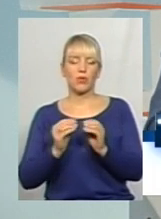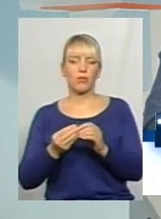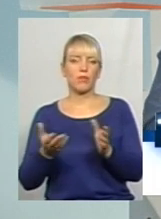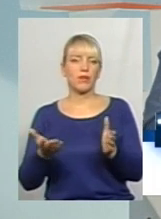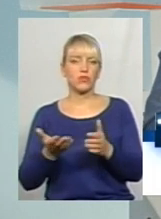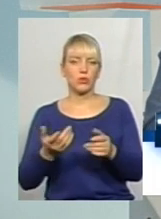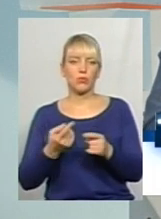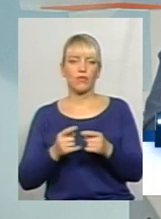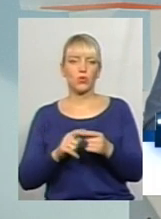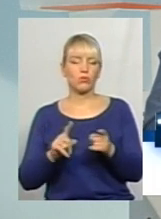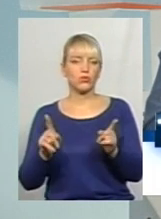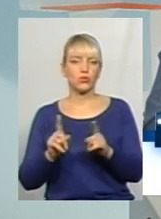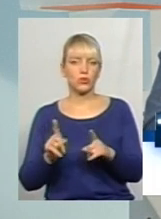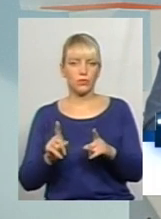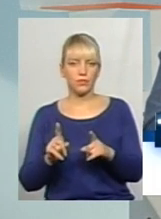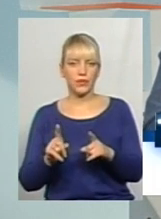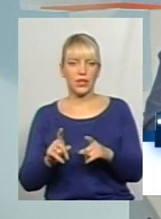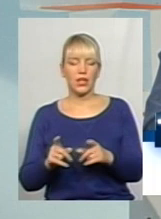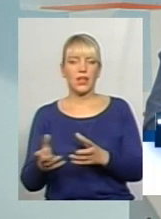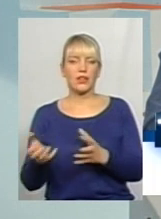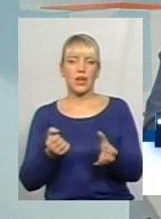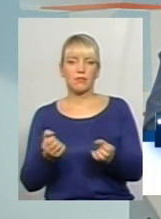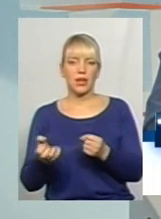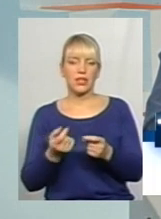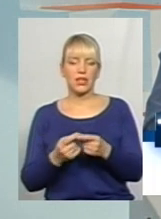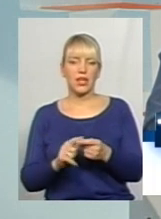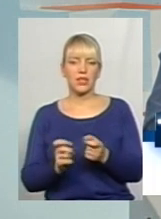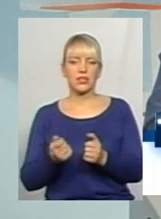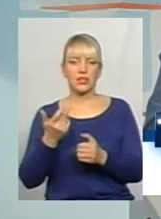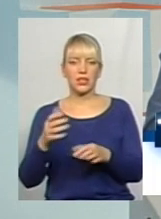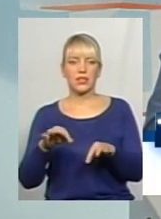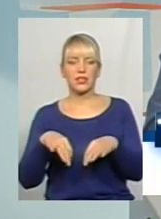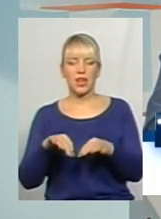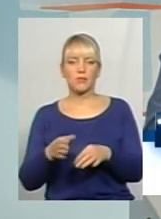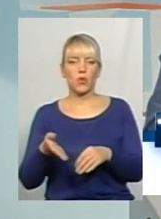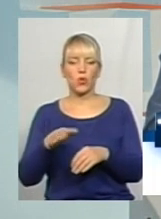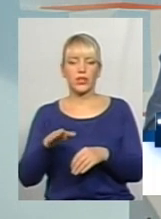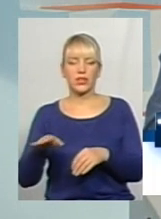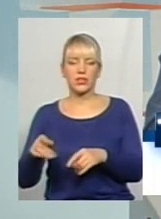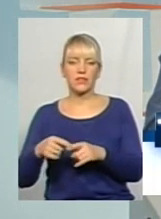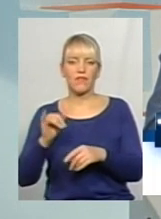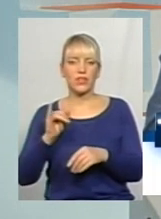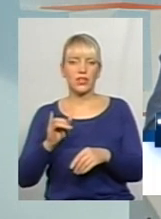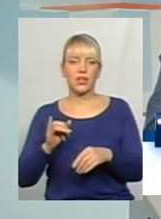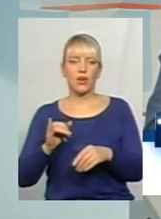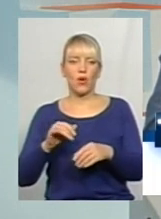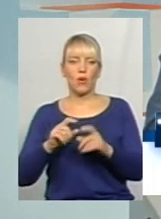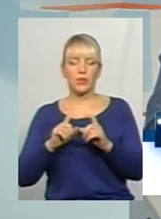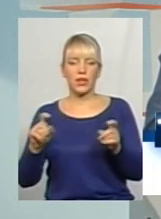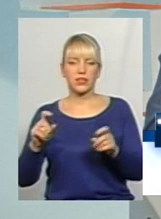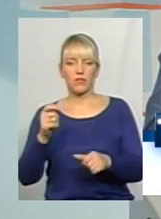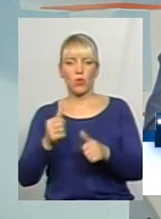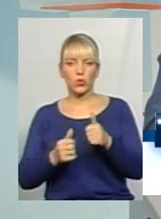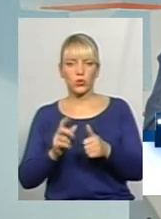набрана та кількість транспортних годиниць в об'єкті конкурсу, який стану на сьогоднішній день